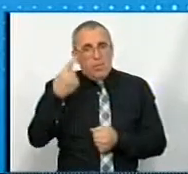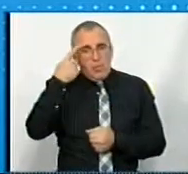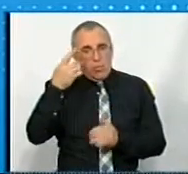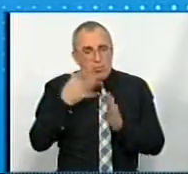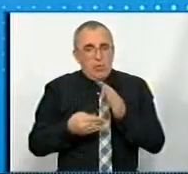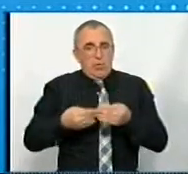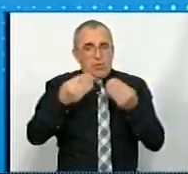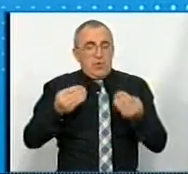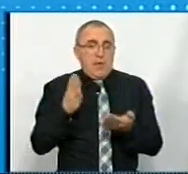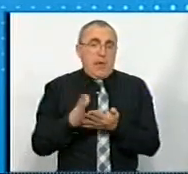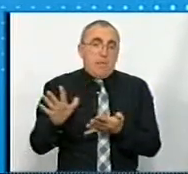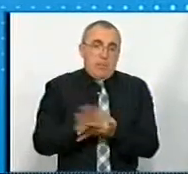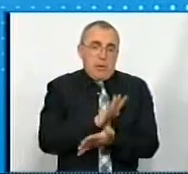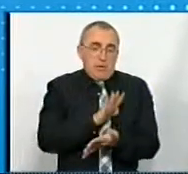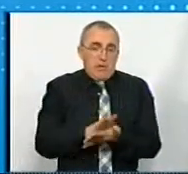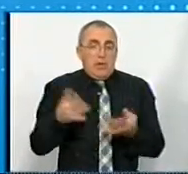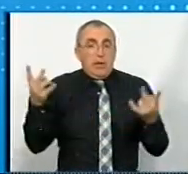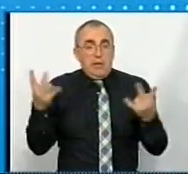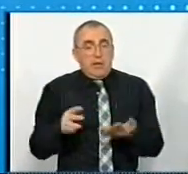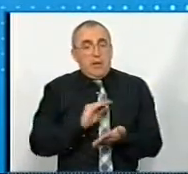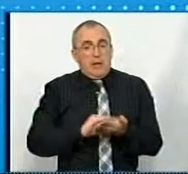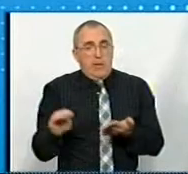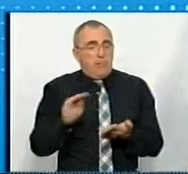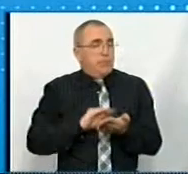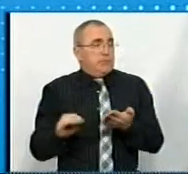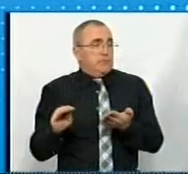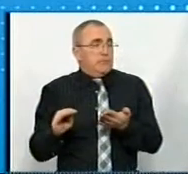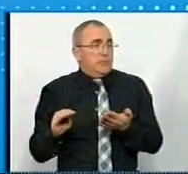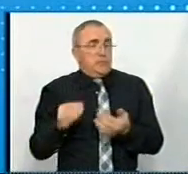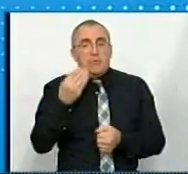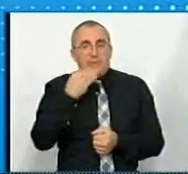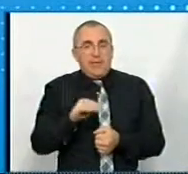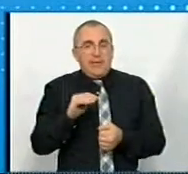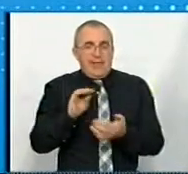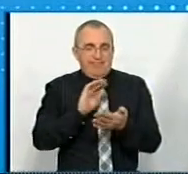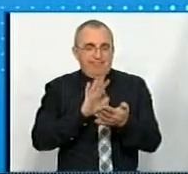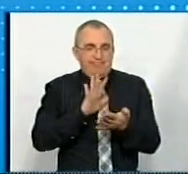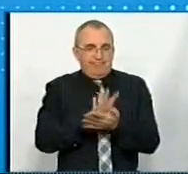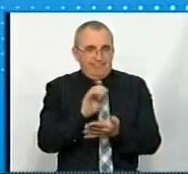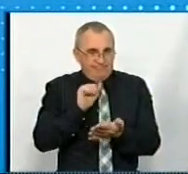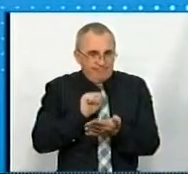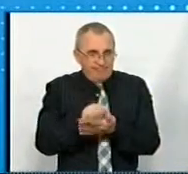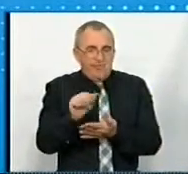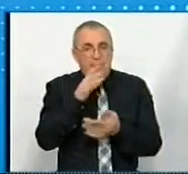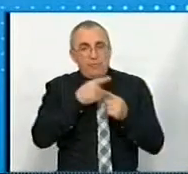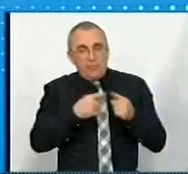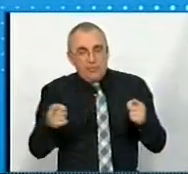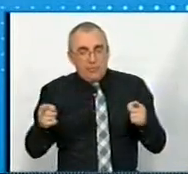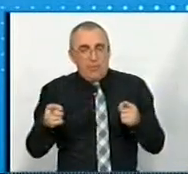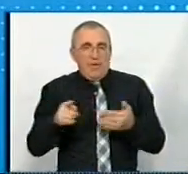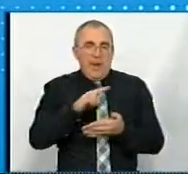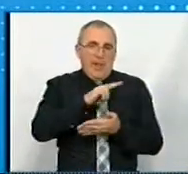що є журнали безкоштовні, але треба написати якісну статтю, почекати певний час, поки вона продає